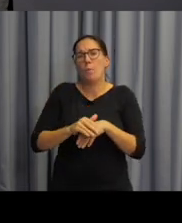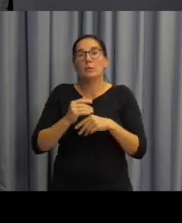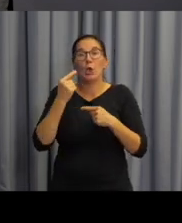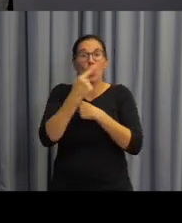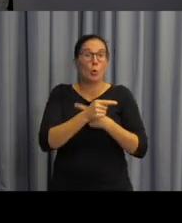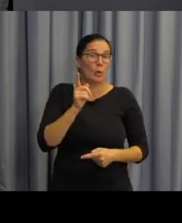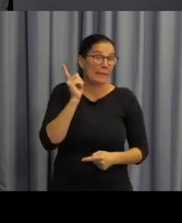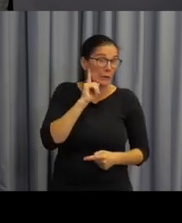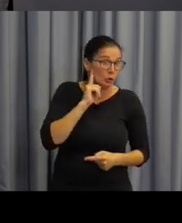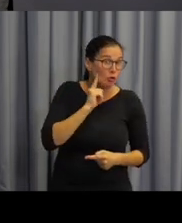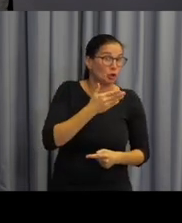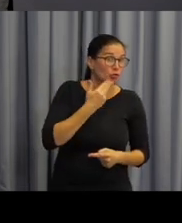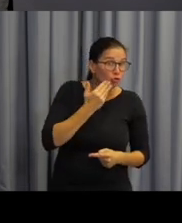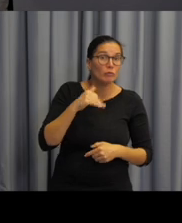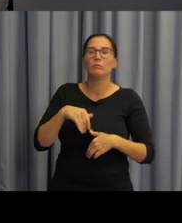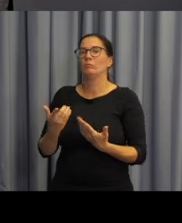kulturu slyšících Čechů.